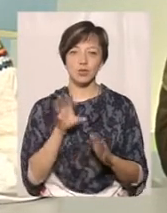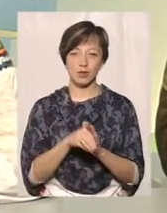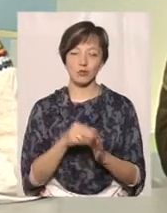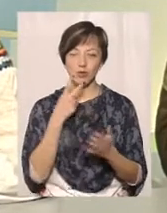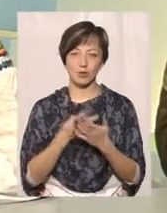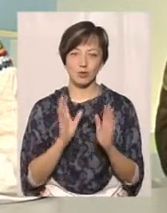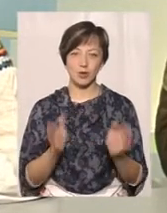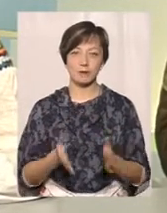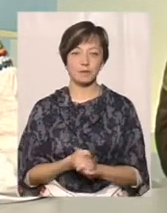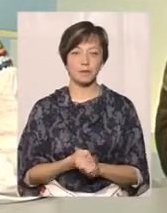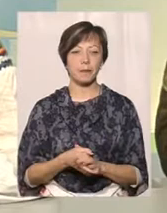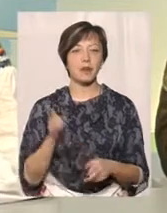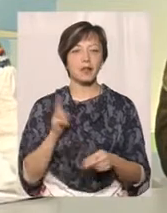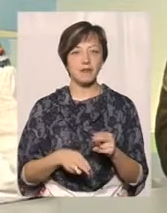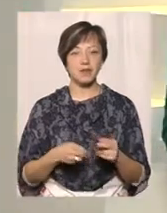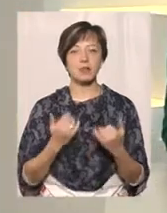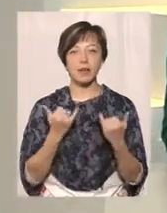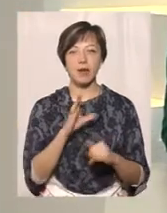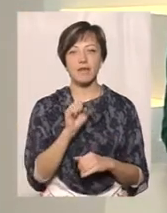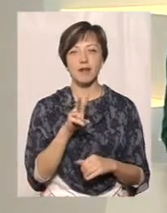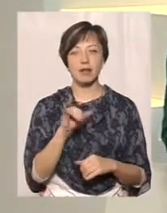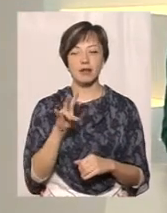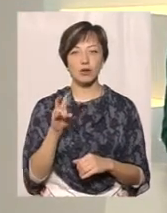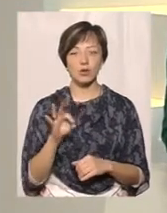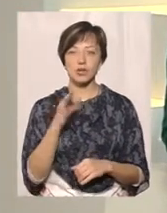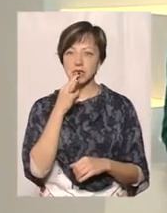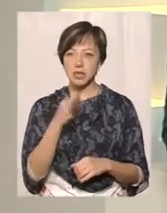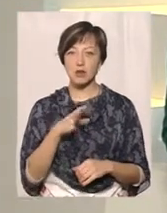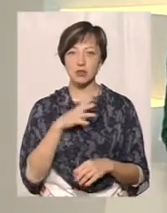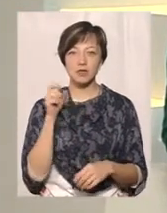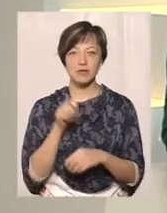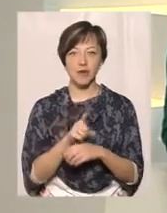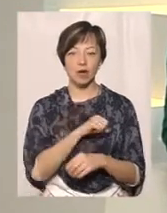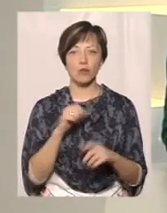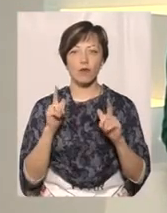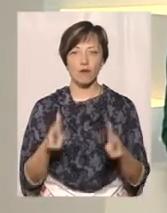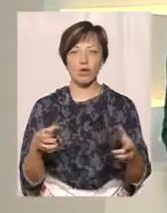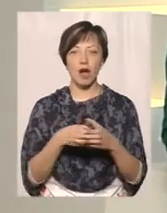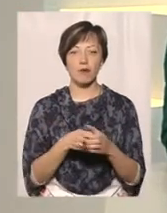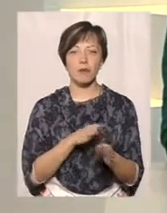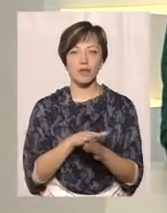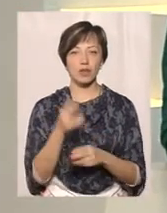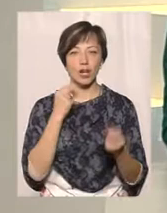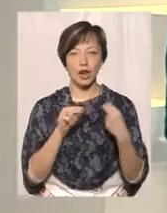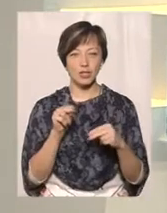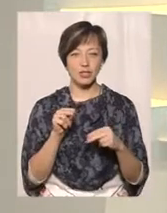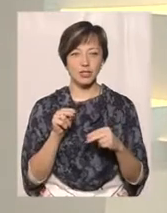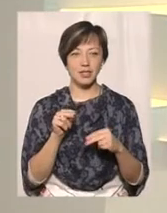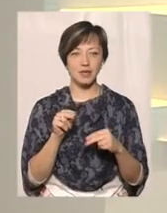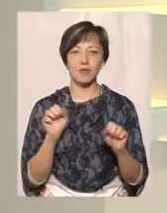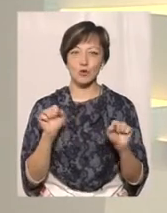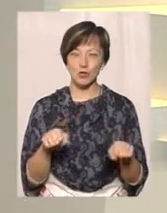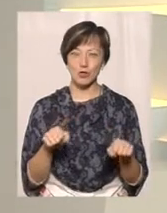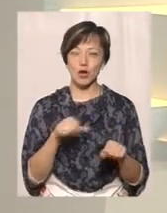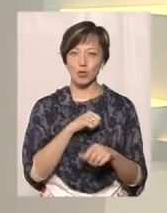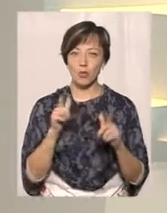відображено. І на завершення, пані Валентину, ви сказали, що було якесь завдання добровольчої армії, яка виконала краще. Може,